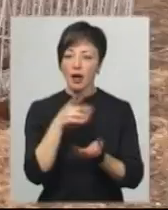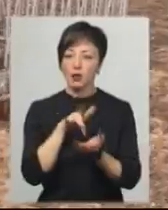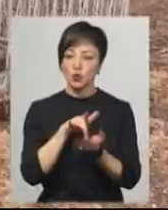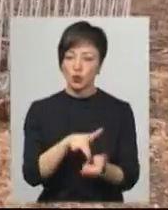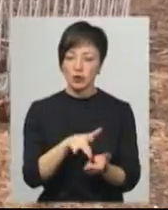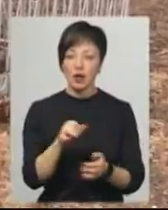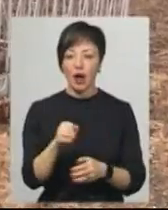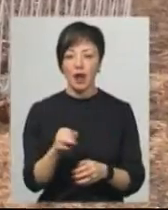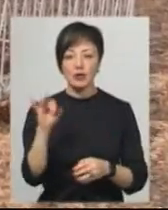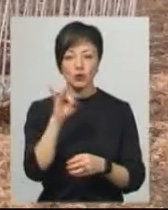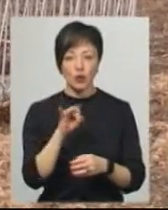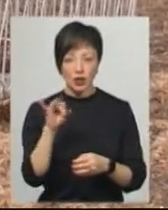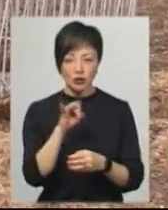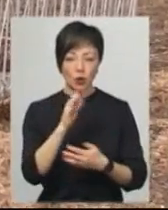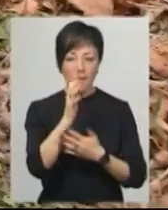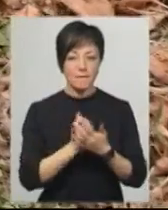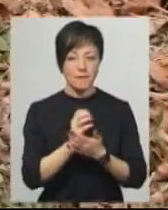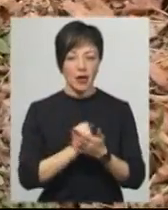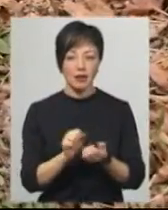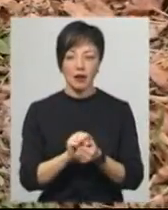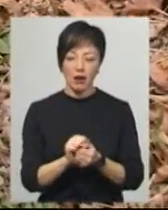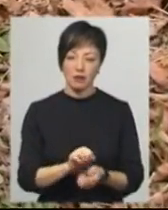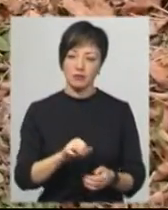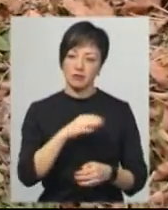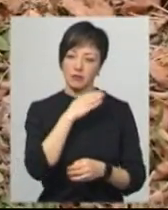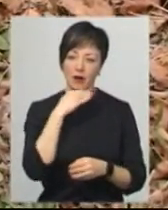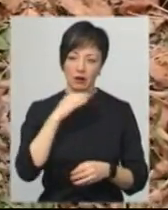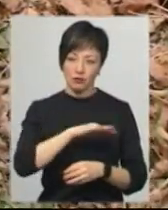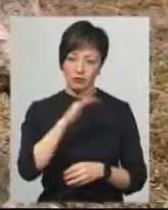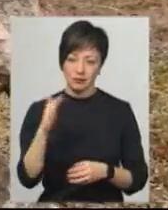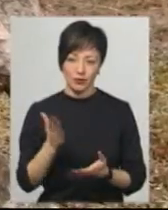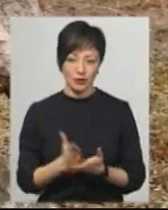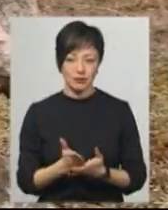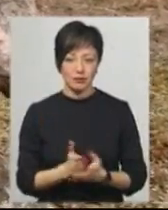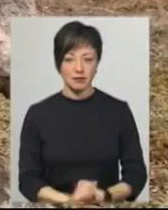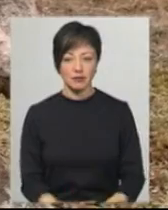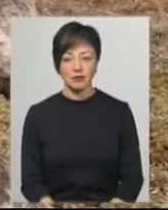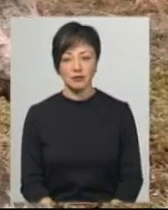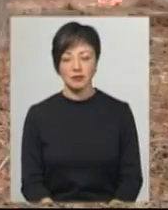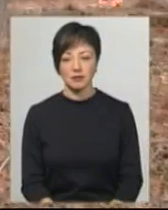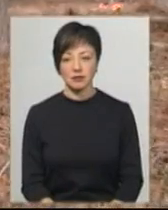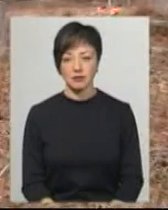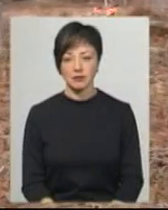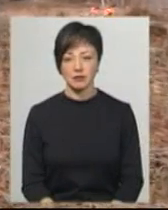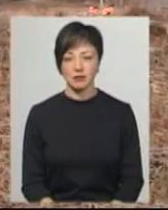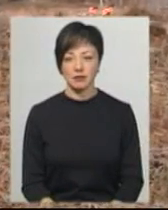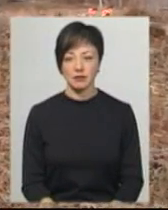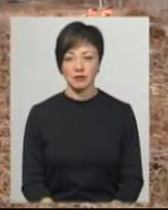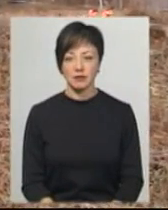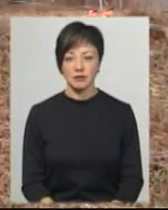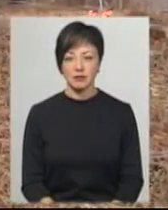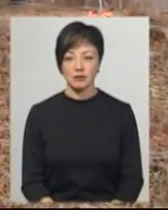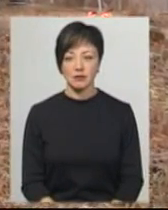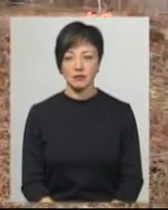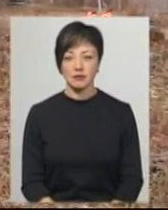історичного матеріалу для них, за основами краєзнавця, набереться не на одну годину. Неляш Пулак, Юрій Чорний, Іван Мовчан. Новини на Суспільному.